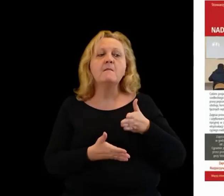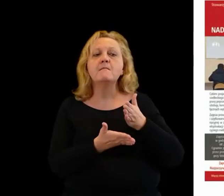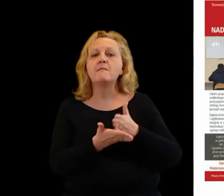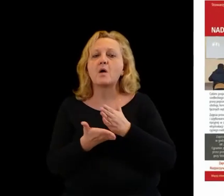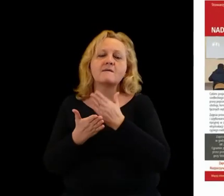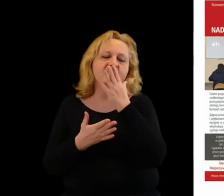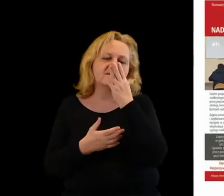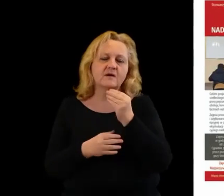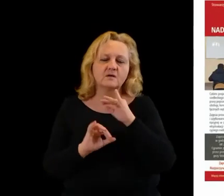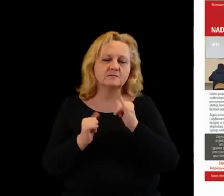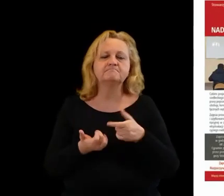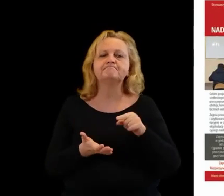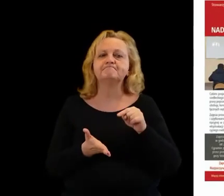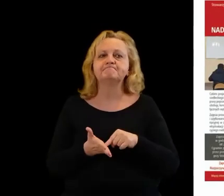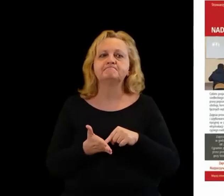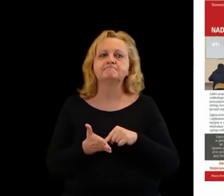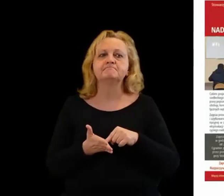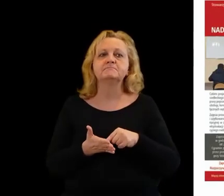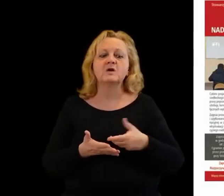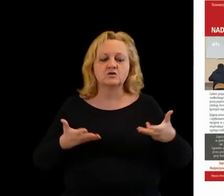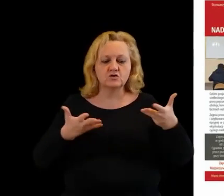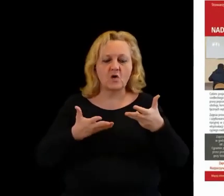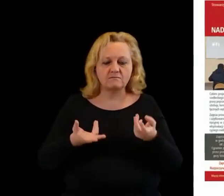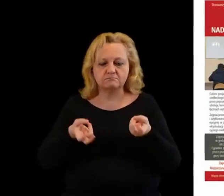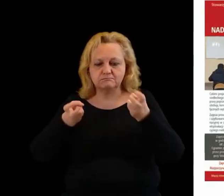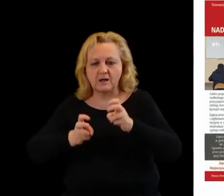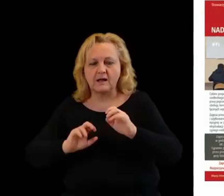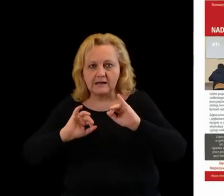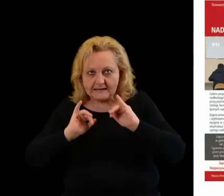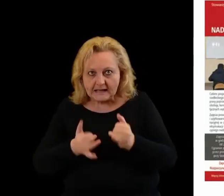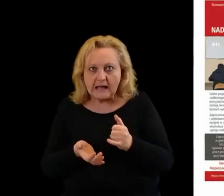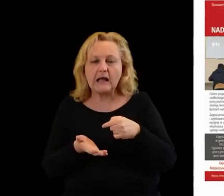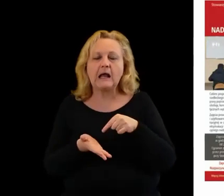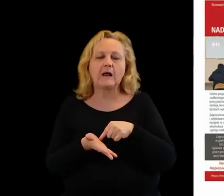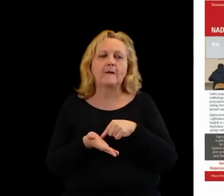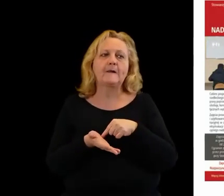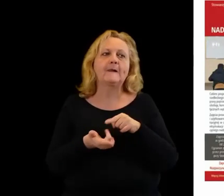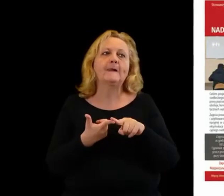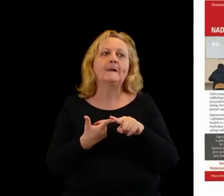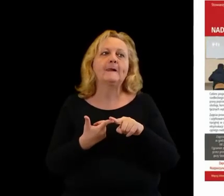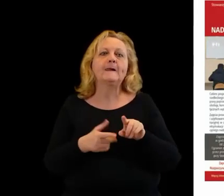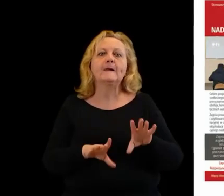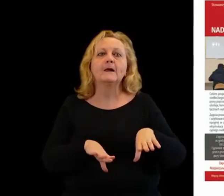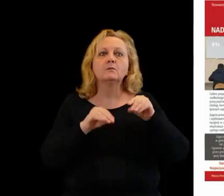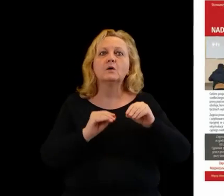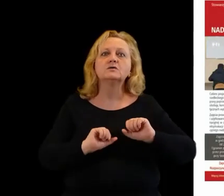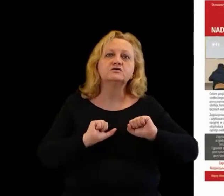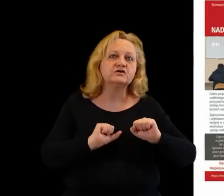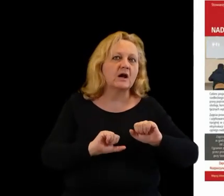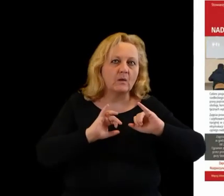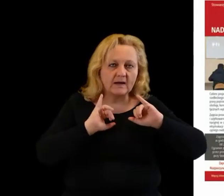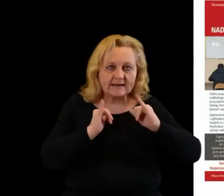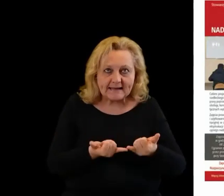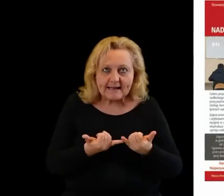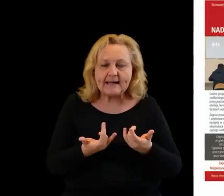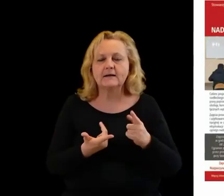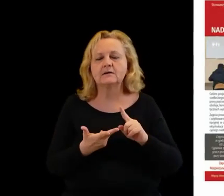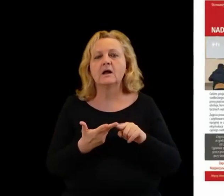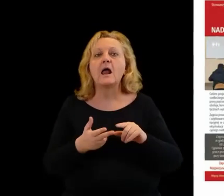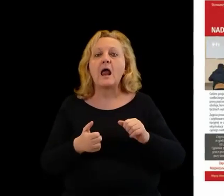zawiązać stowarzyszenie, jak zacząć działać, żeby to